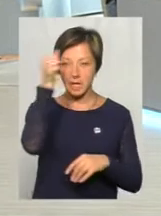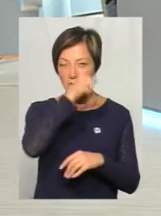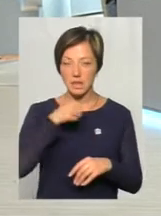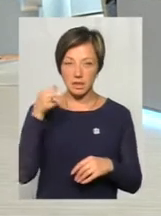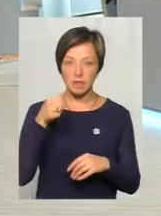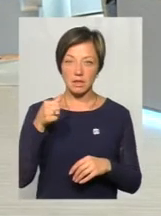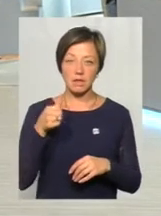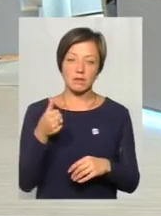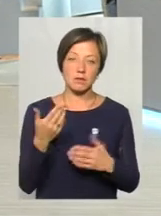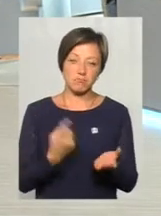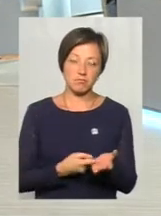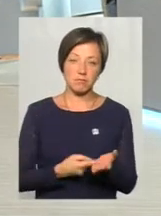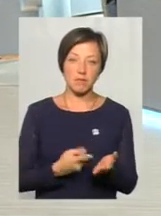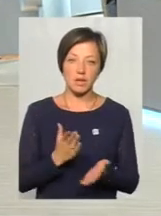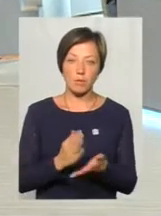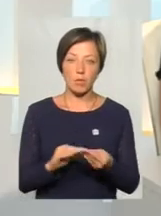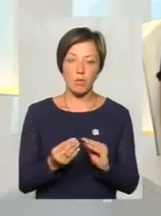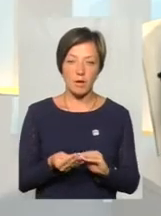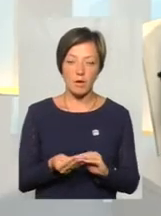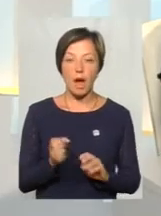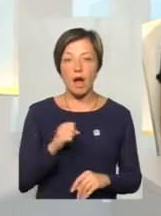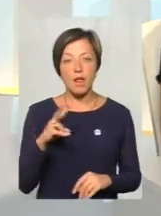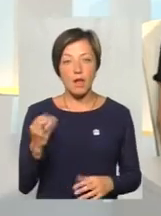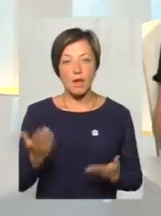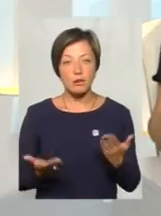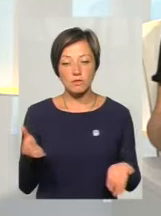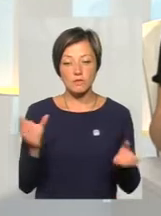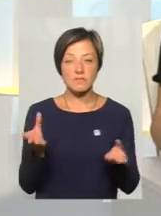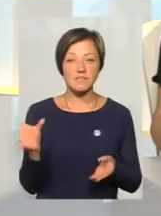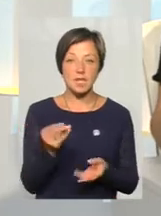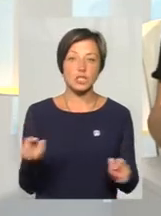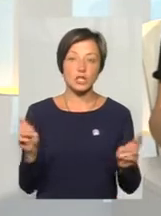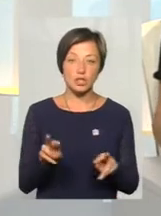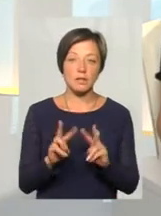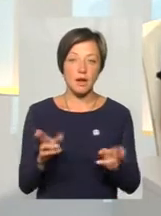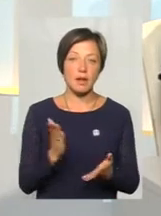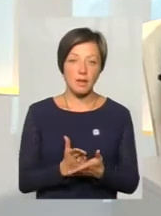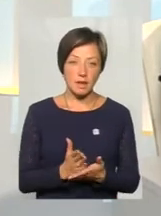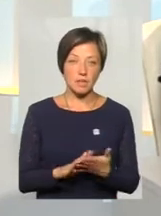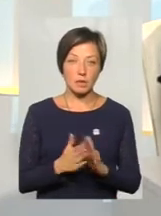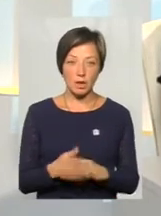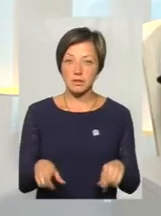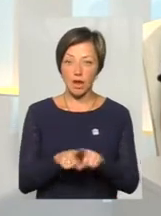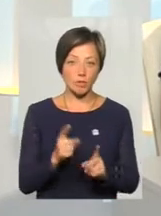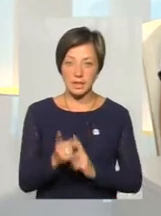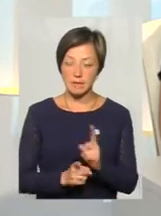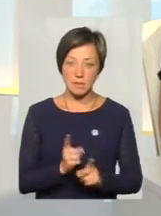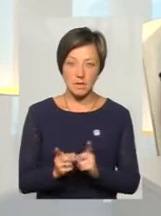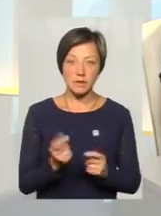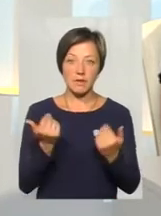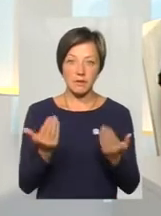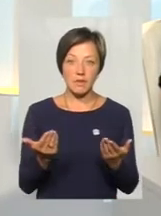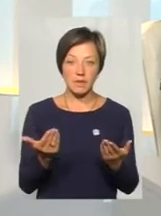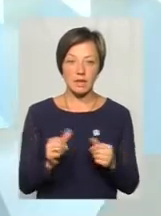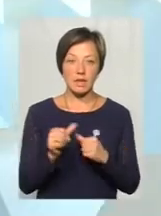к нему апелюють, ну, і вони є проблемні. Але якщо все лишити так, як є, так, то ситуація також не зміниться. От ви,